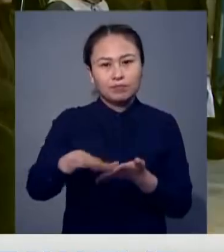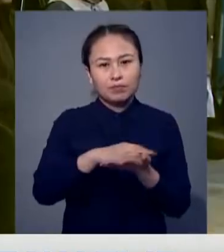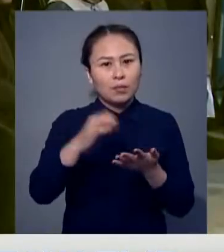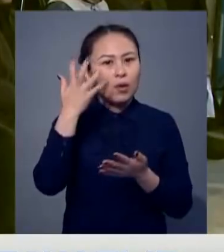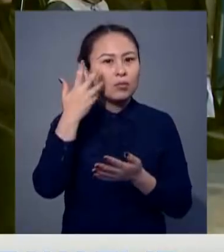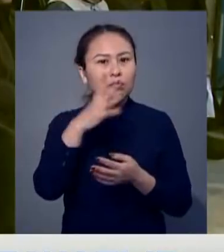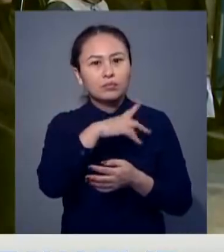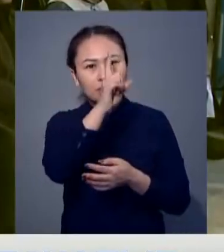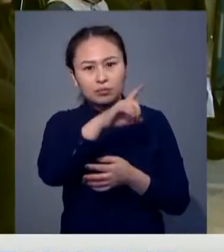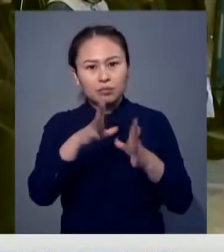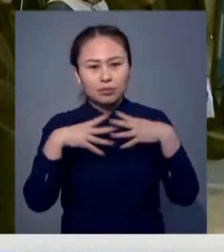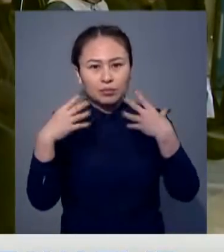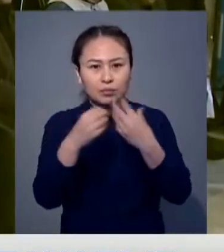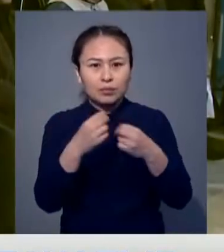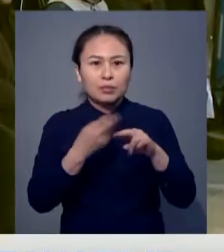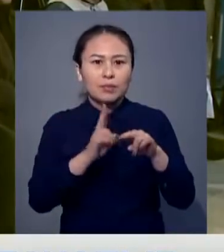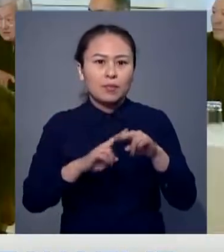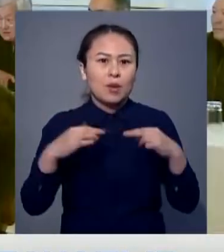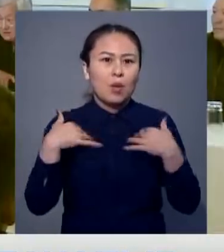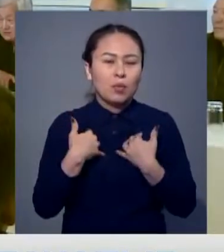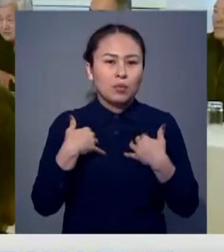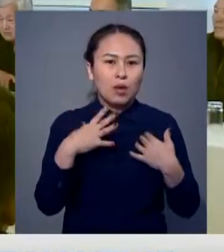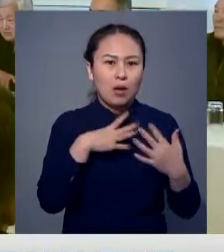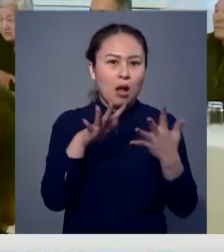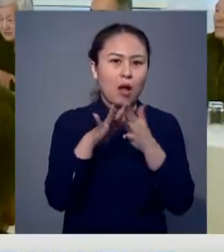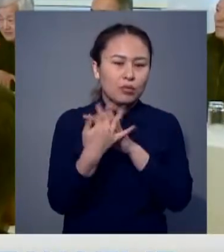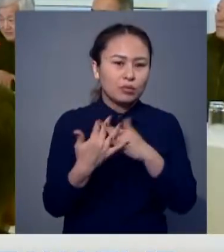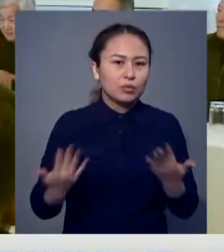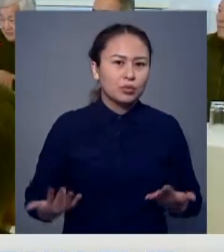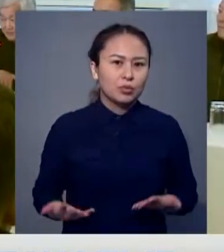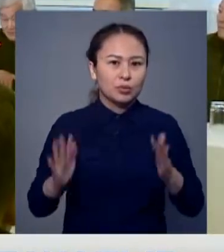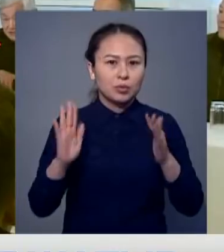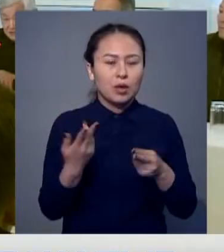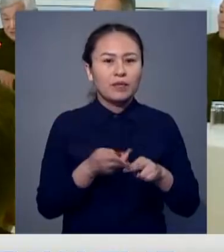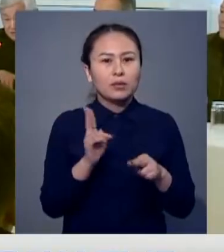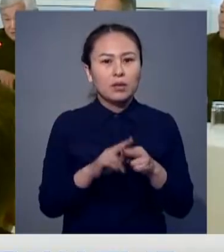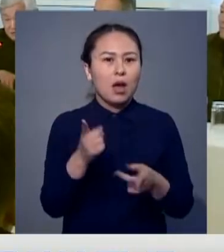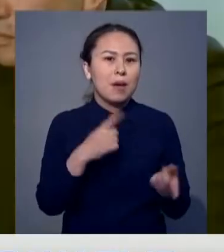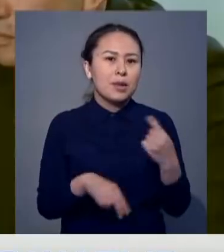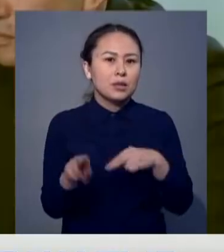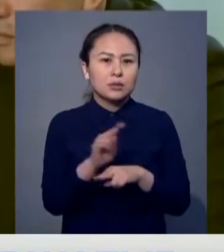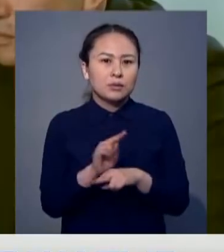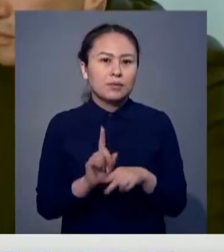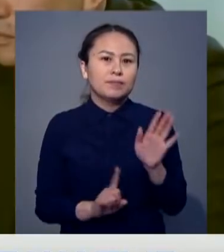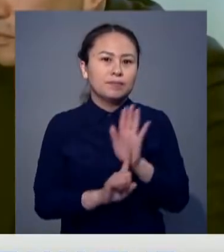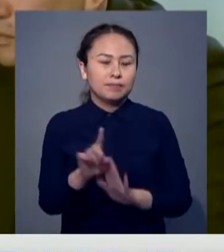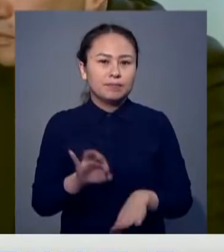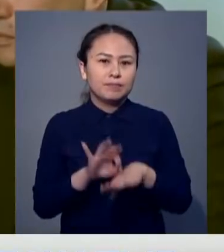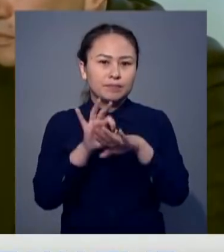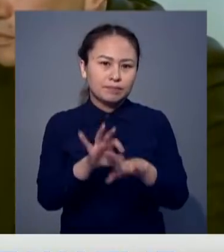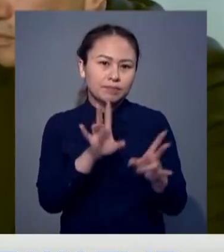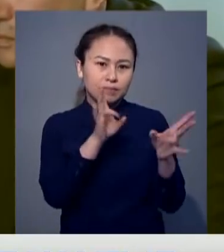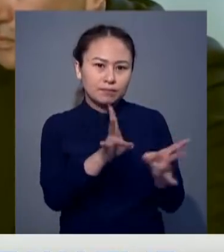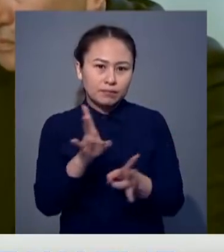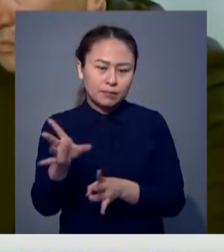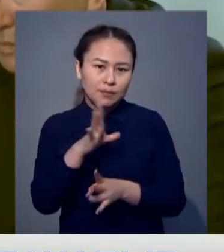қазы тапқан азаматтардың отпасыларына көңіл айтылды. Ауылдағы тұныстыршылықты қайтақ алтына келтүрі жұмыстары басалып кетті. Зардап